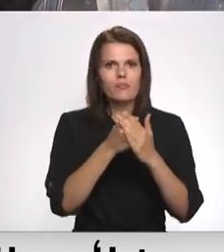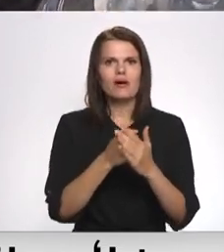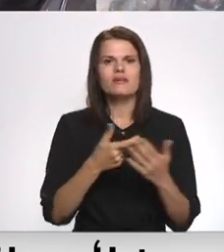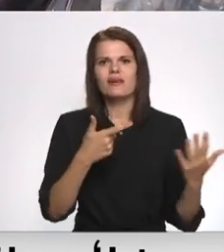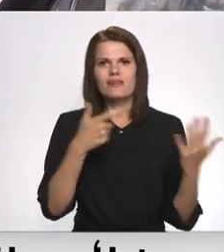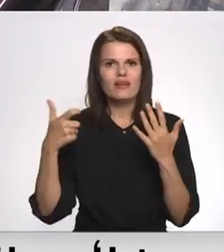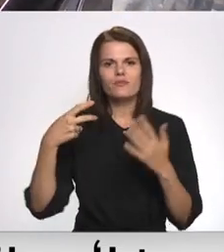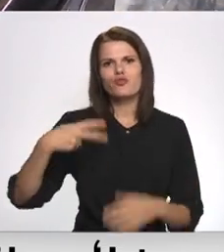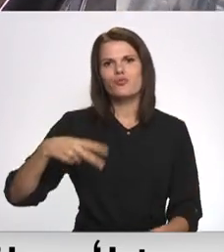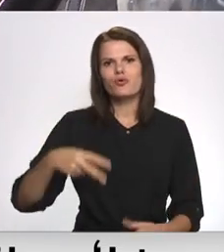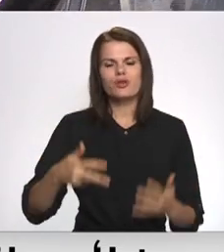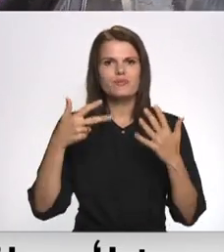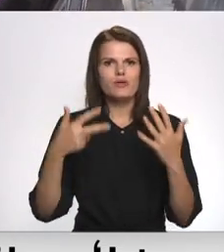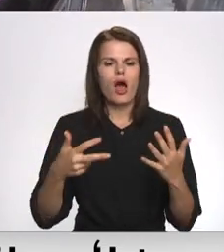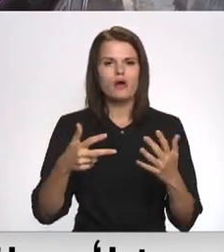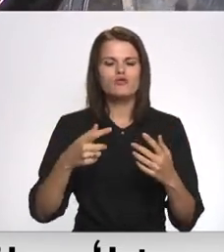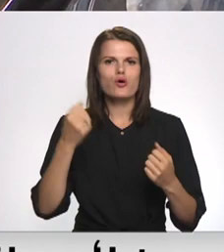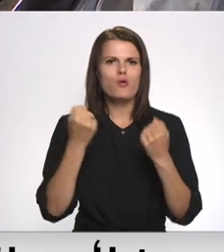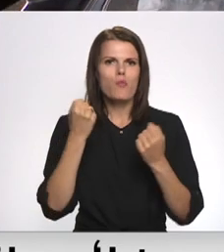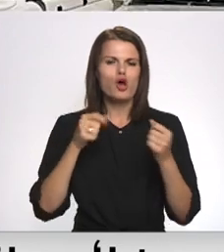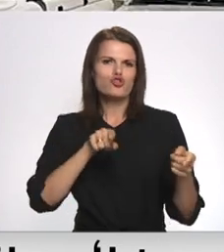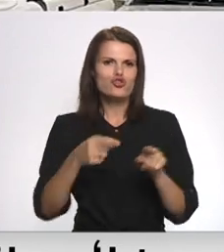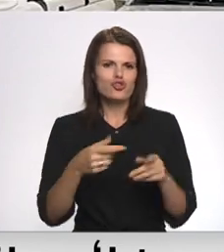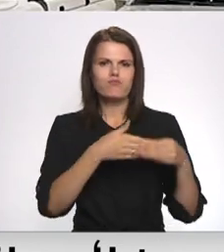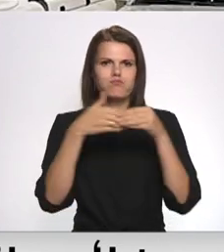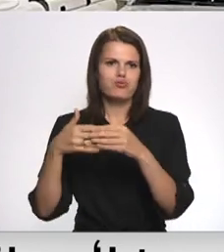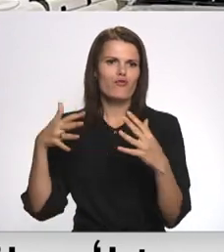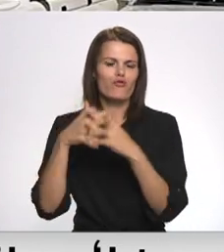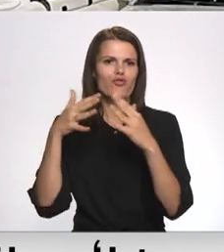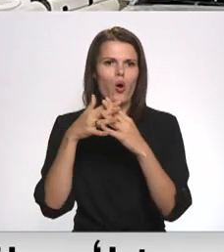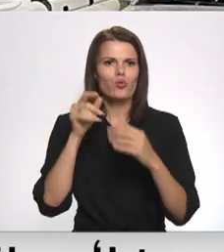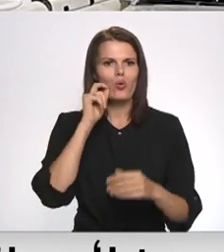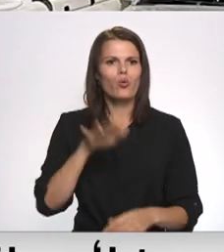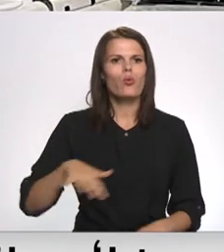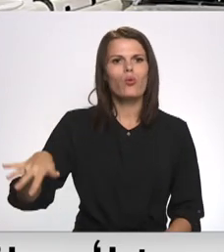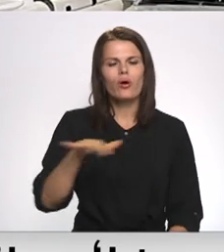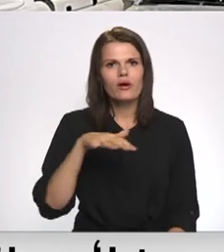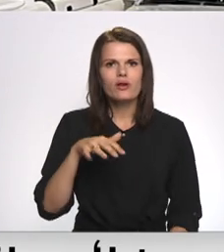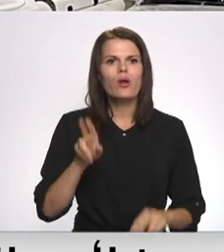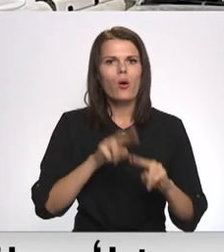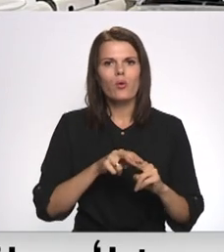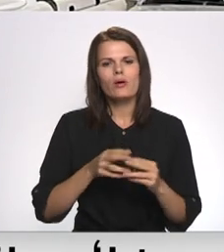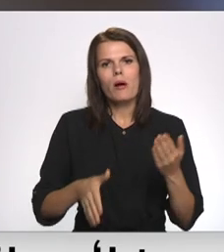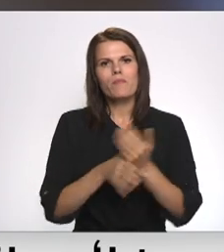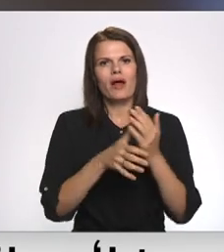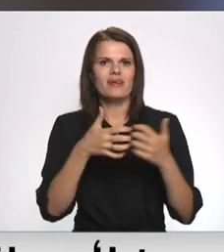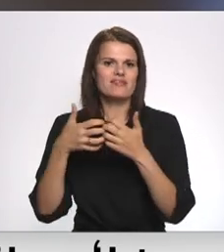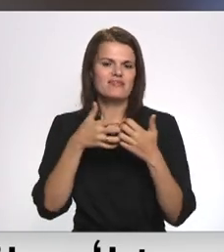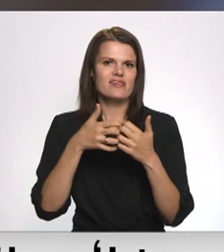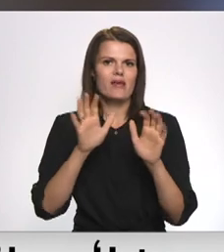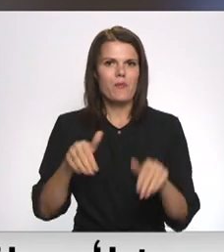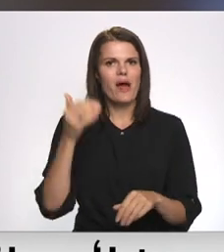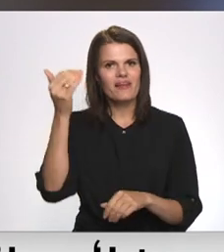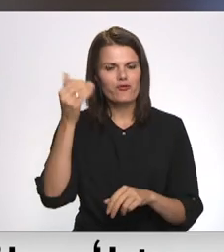728 apvid cauto jau nogādāt uz frontu Ukrainā un palīdz cīņā par viņu un mūsu brīvību.